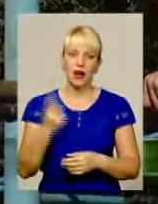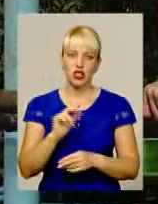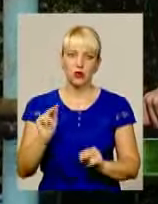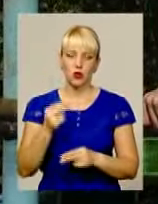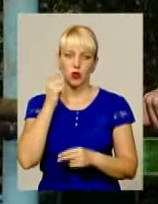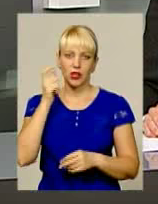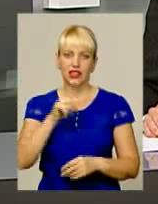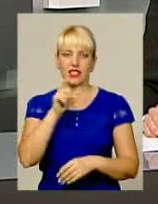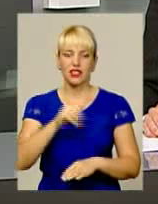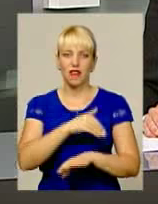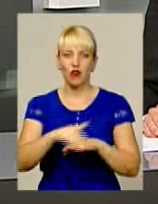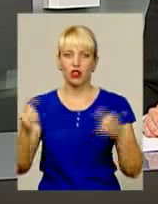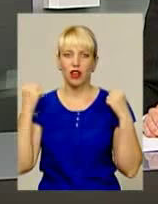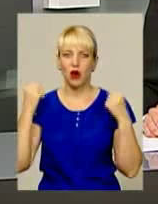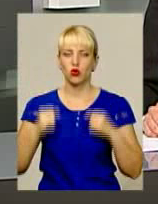з воркауту.